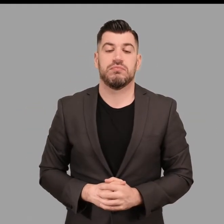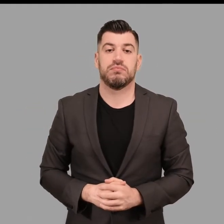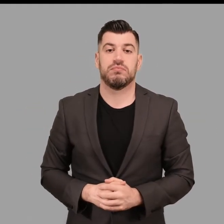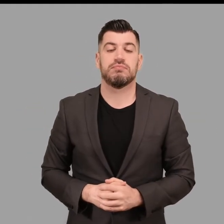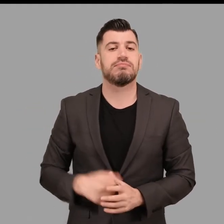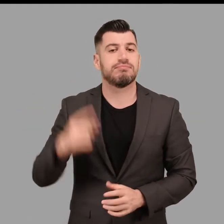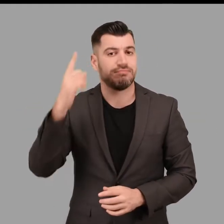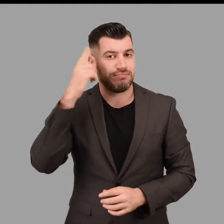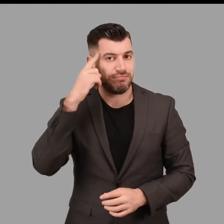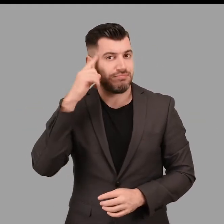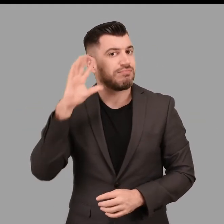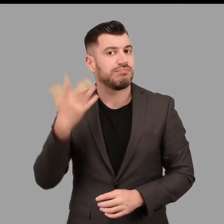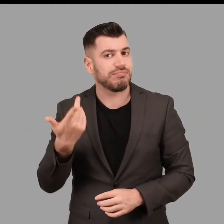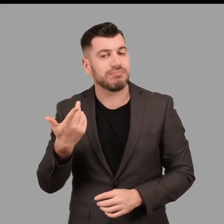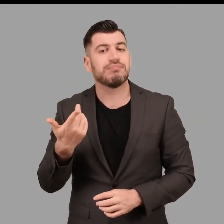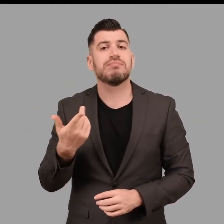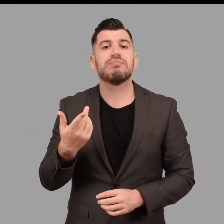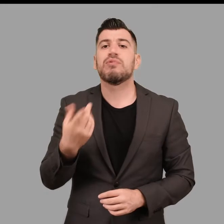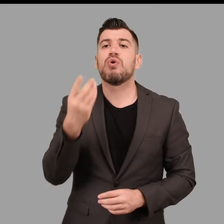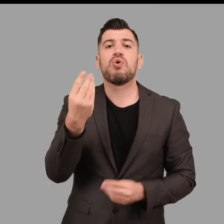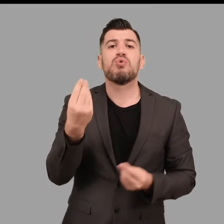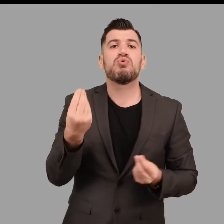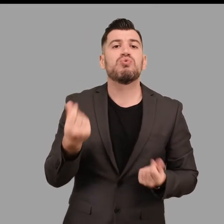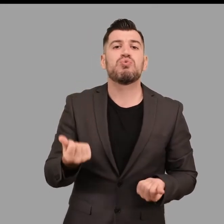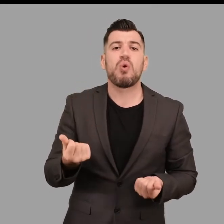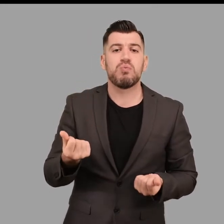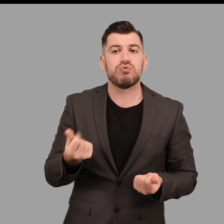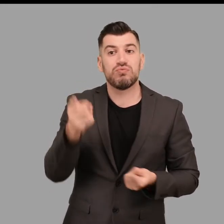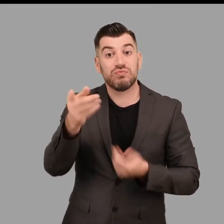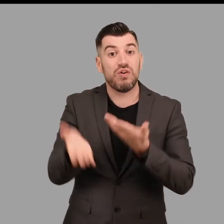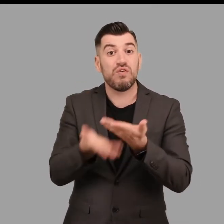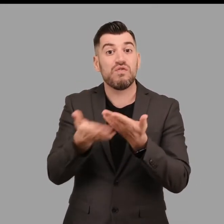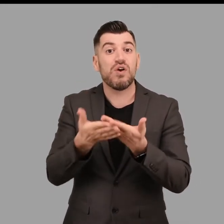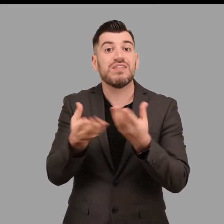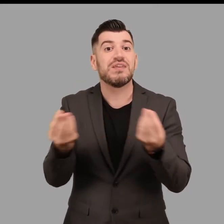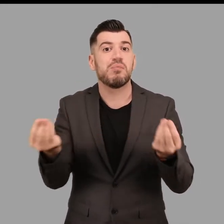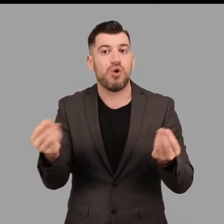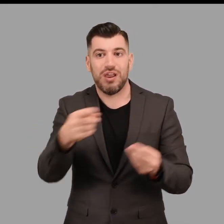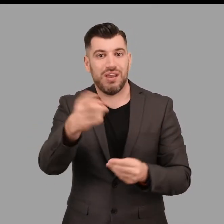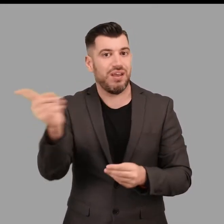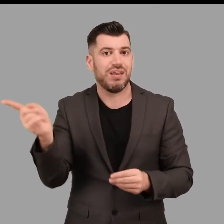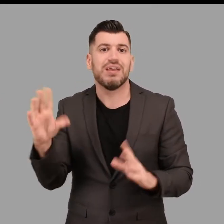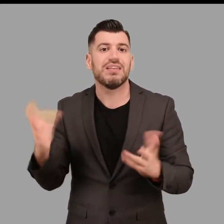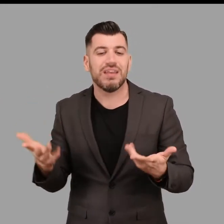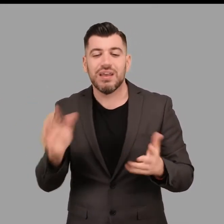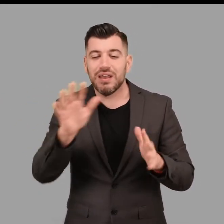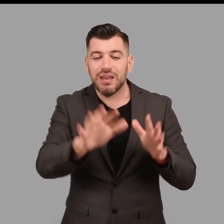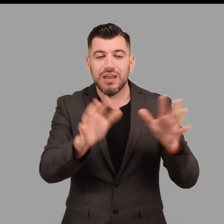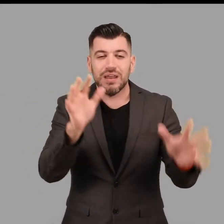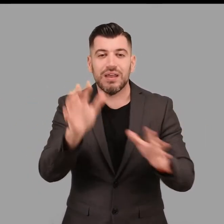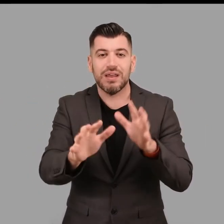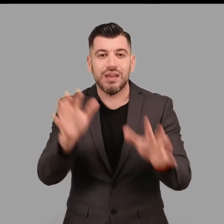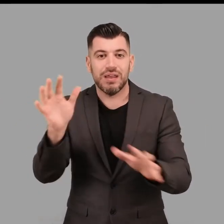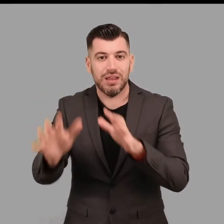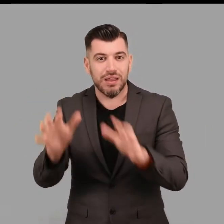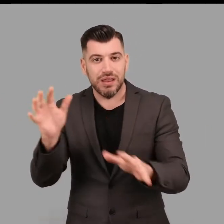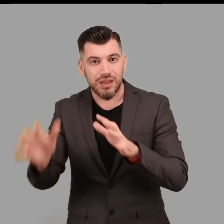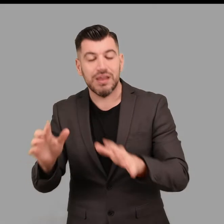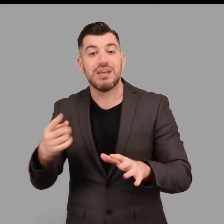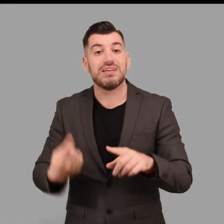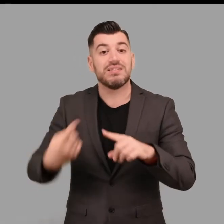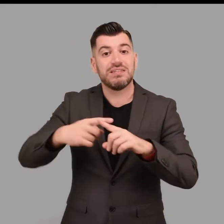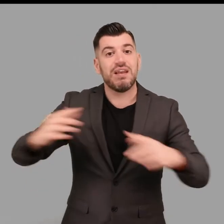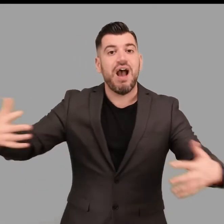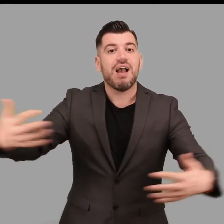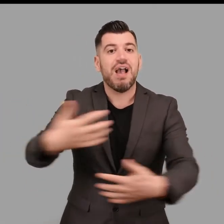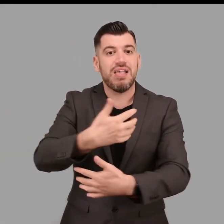Διαπιστώθηκε ότι η κύρια τεχνική προσέγγισης ήταν η ενεργητική ή διαρευνητική αφή με πλευρικές περιγραμμικές κινήσεις και εναγκαλισμό